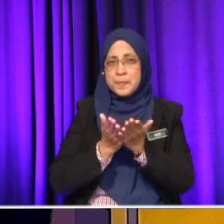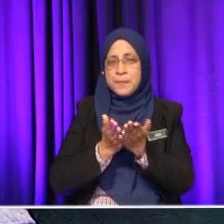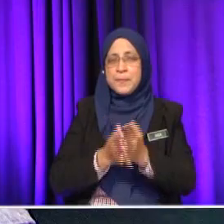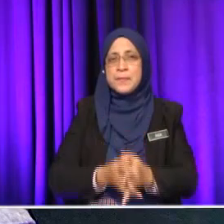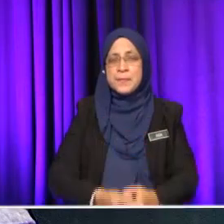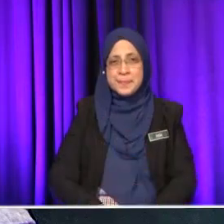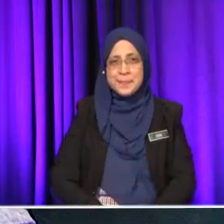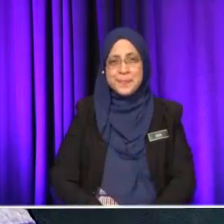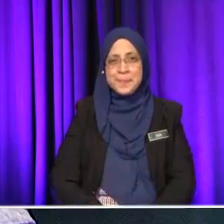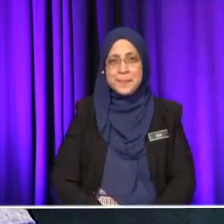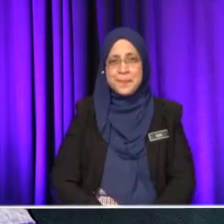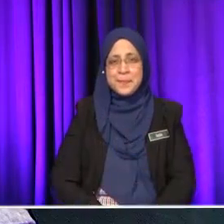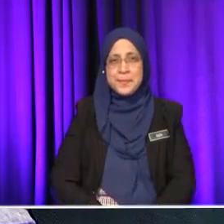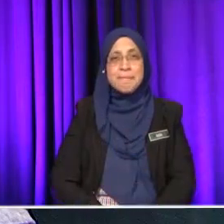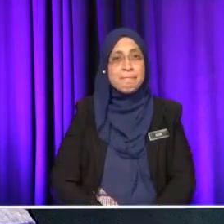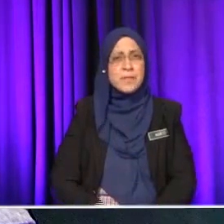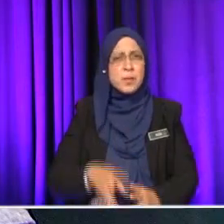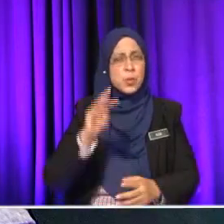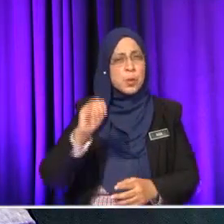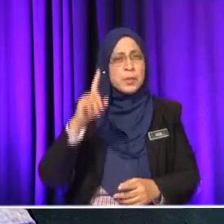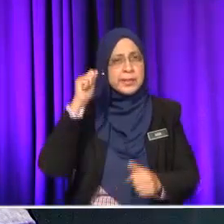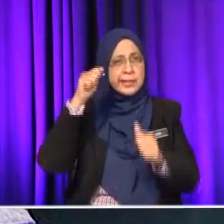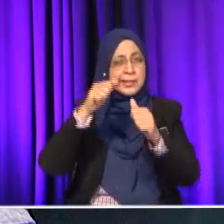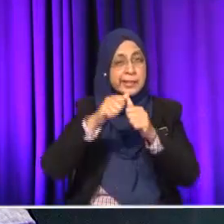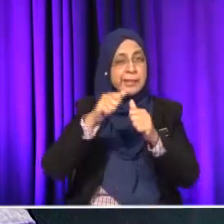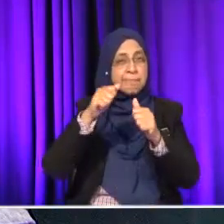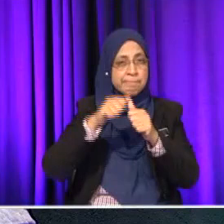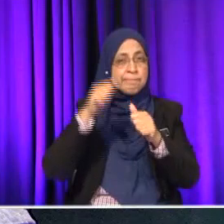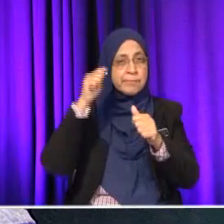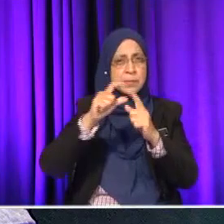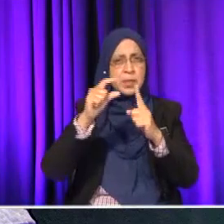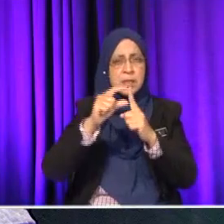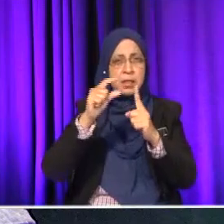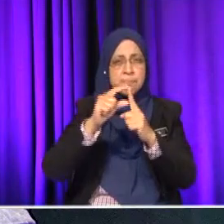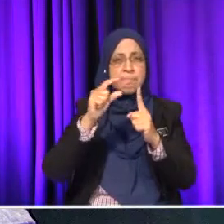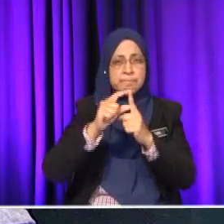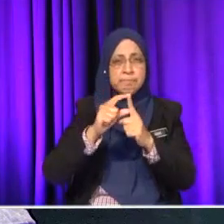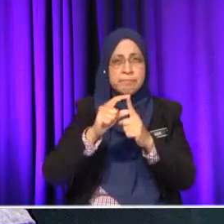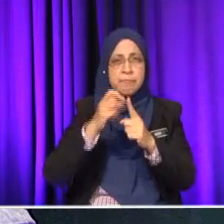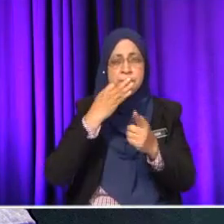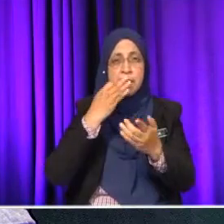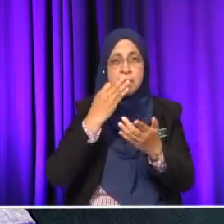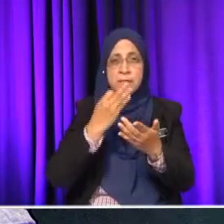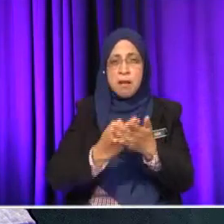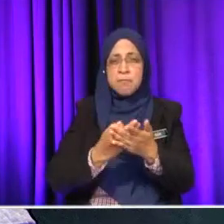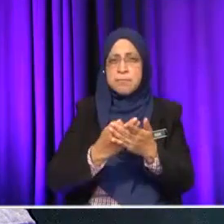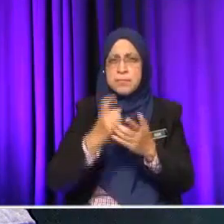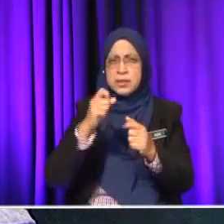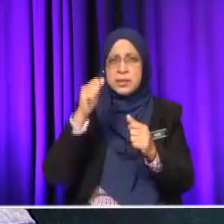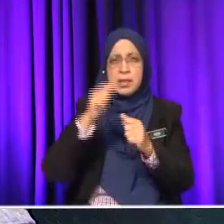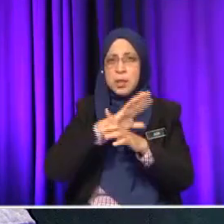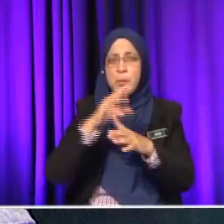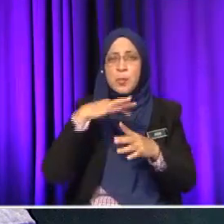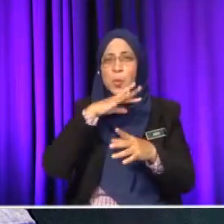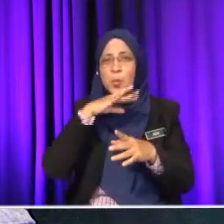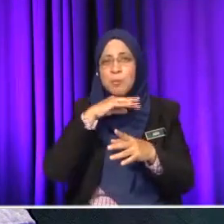Tips dia kena baca buku. Kena baca buku, kena ingat. Kena ingat. Kena Kena fakta. Sebab, dia punya fakta tu adalah, fakta lah bukan auta. Tak boleh goreng lah. Tak boleh